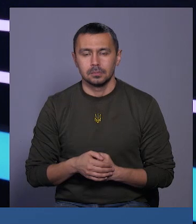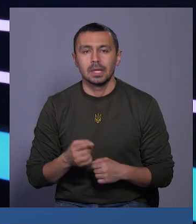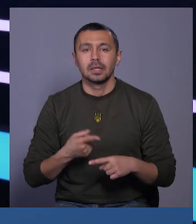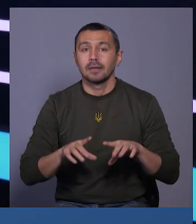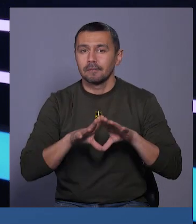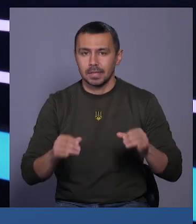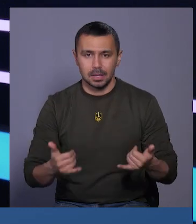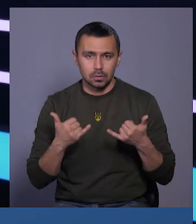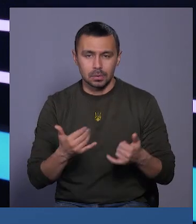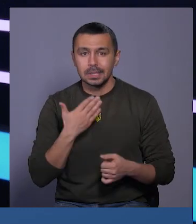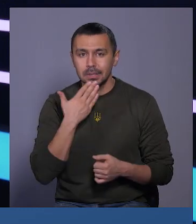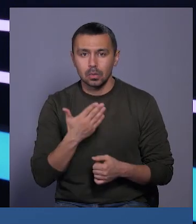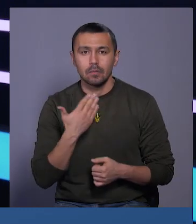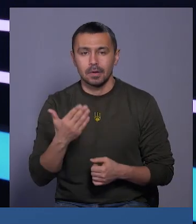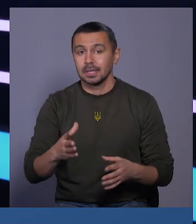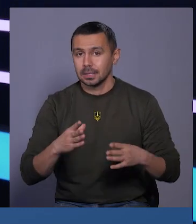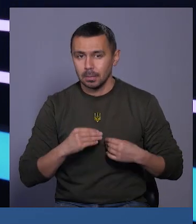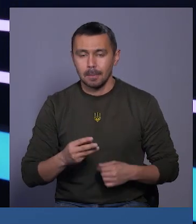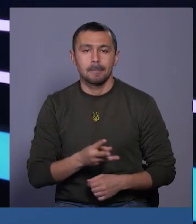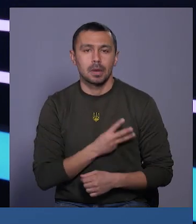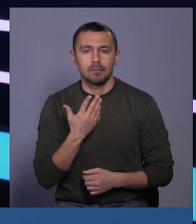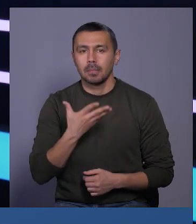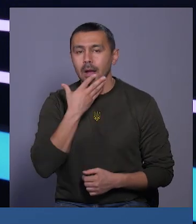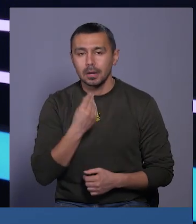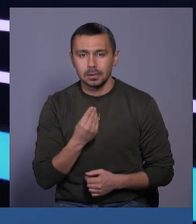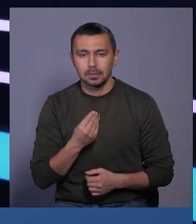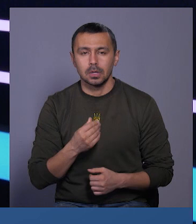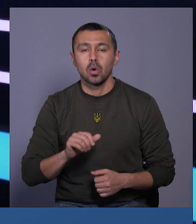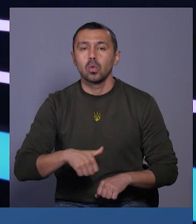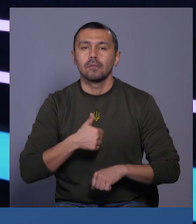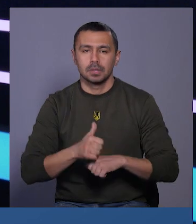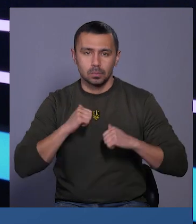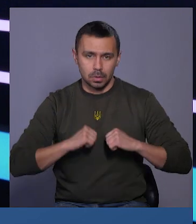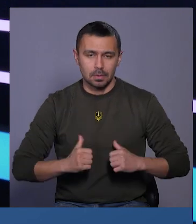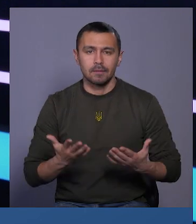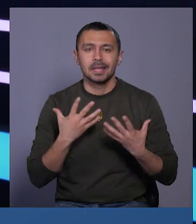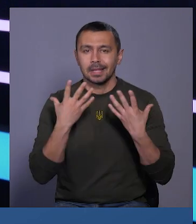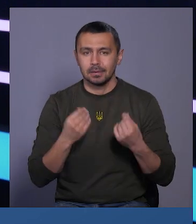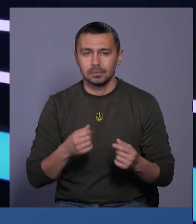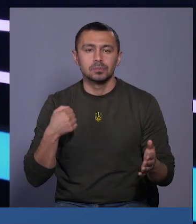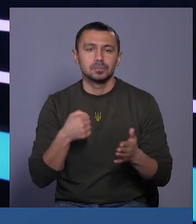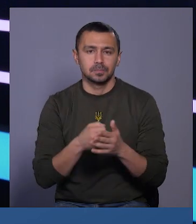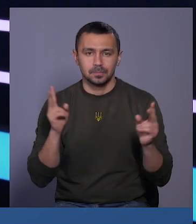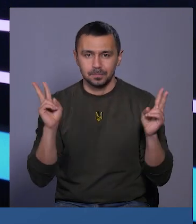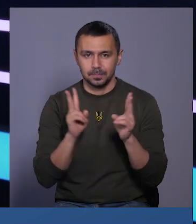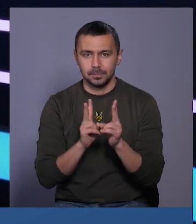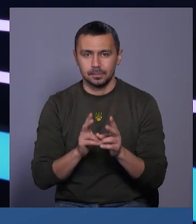Це все на сьогодні. Дякуємо, що ви з нами. Бажаємо вам гарних та, головне, спокійних вихідних. Побачимось.